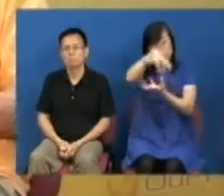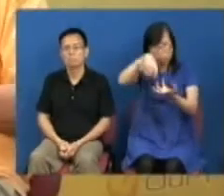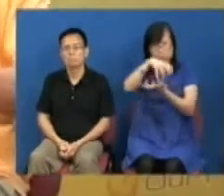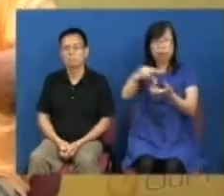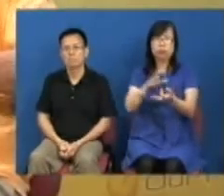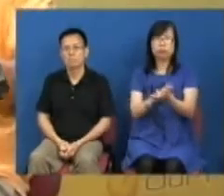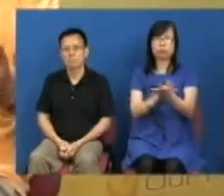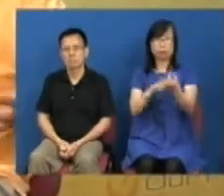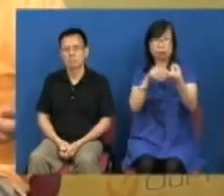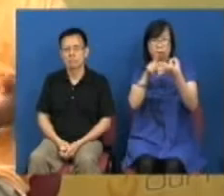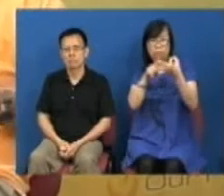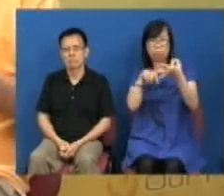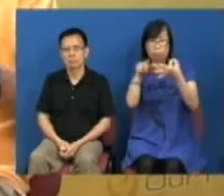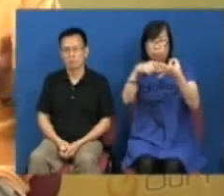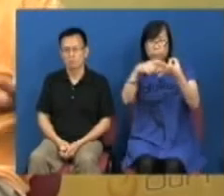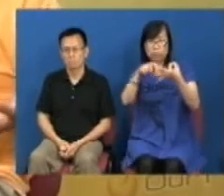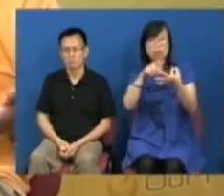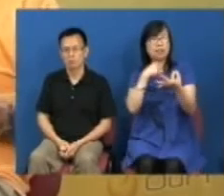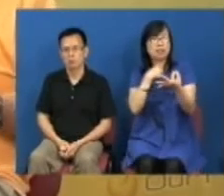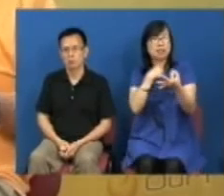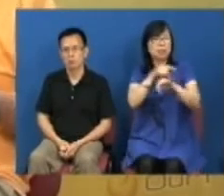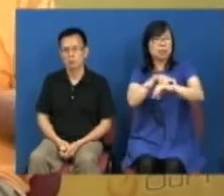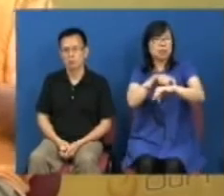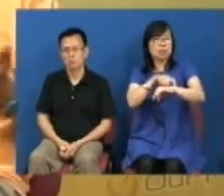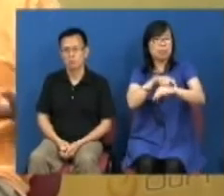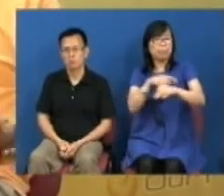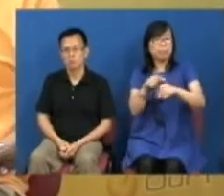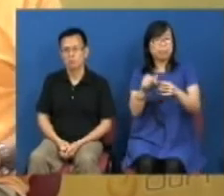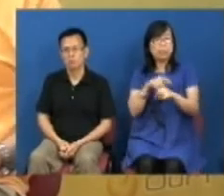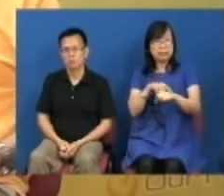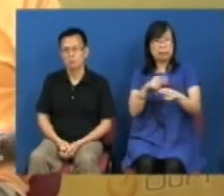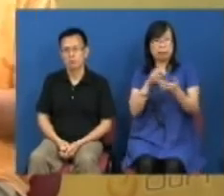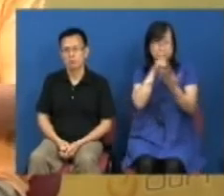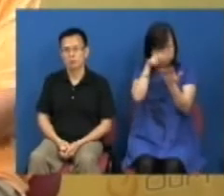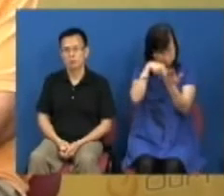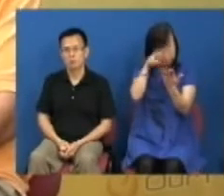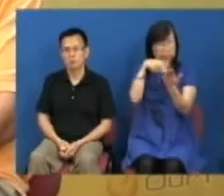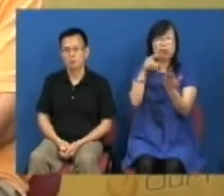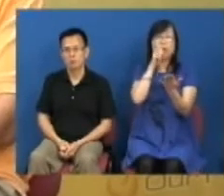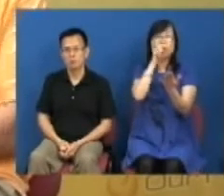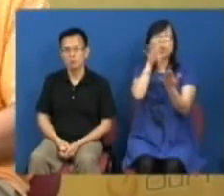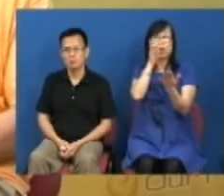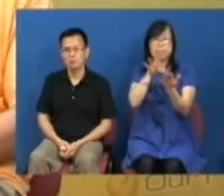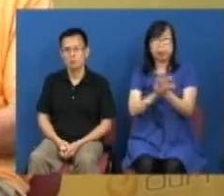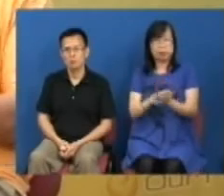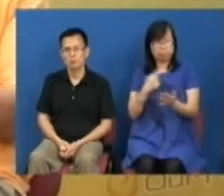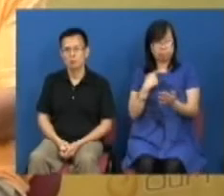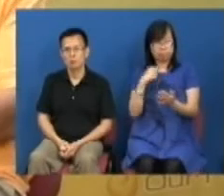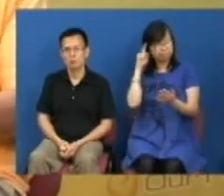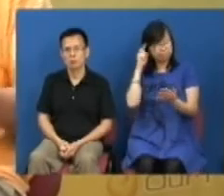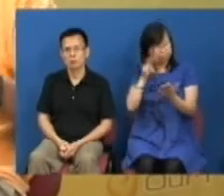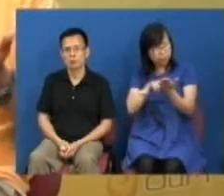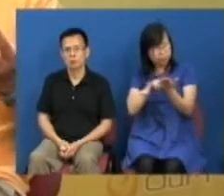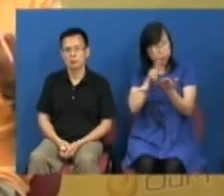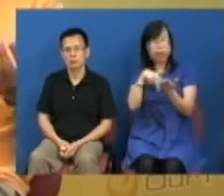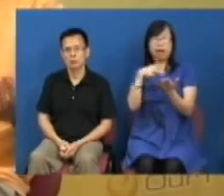主任如果要读的话都要费一些心机去阅读他在说什么呢我估计就是这本书